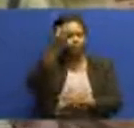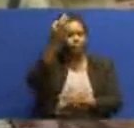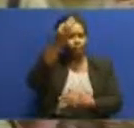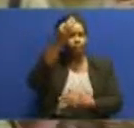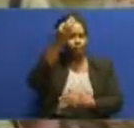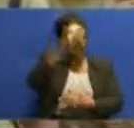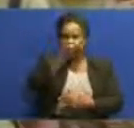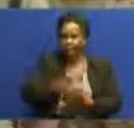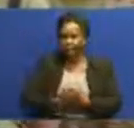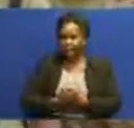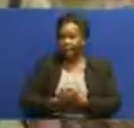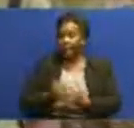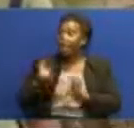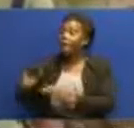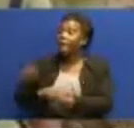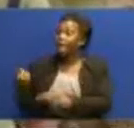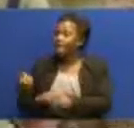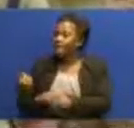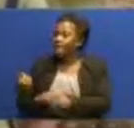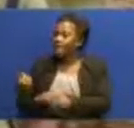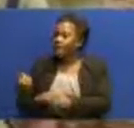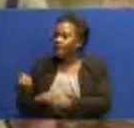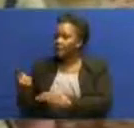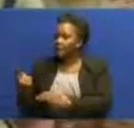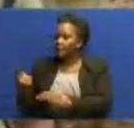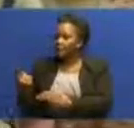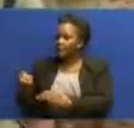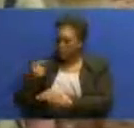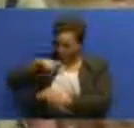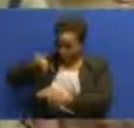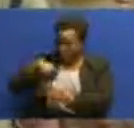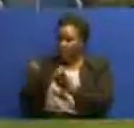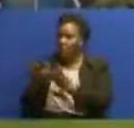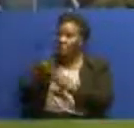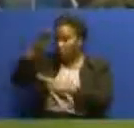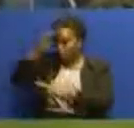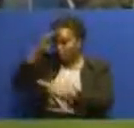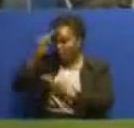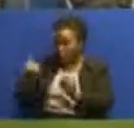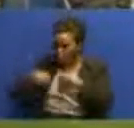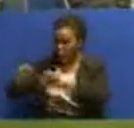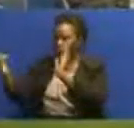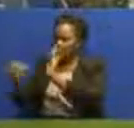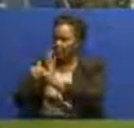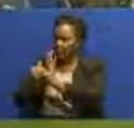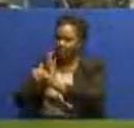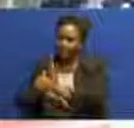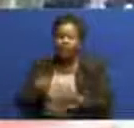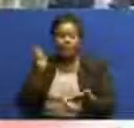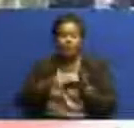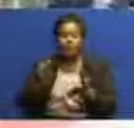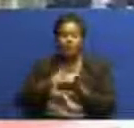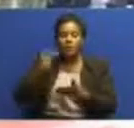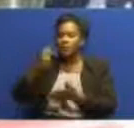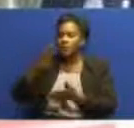ili obakia sasa ni enforcement ya sheria mimi ni Grayson Kakuru TBC